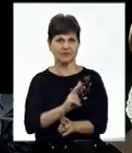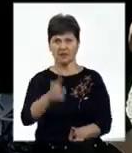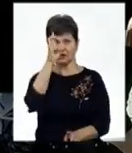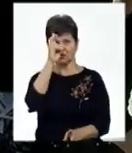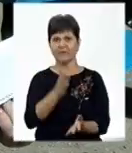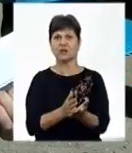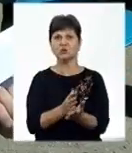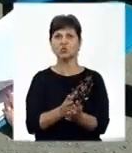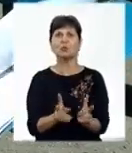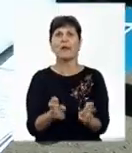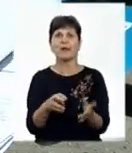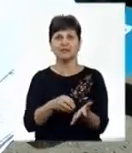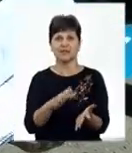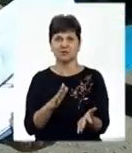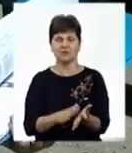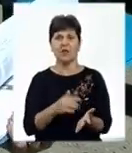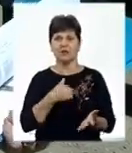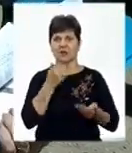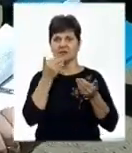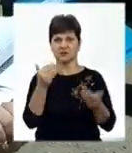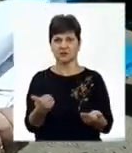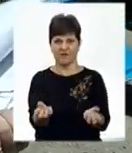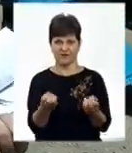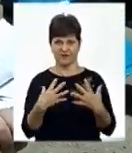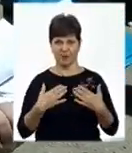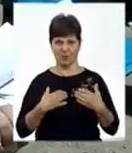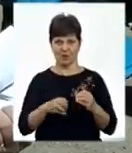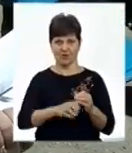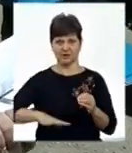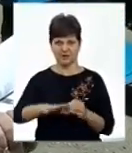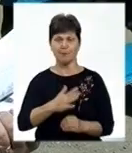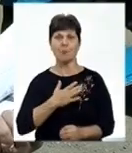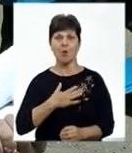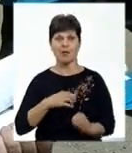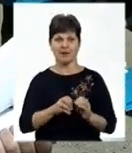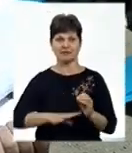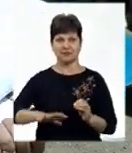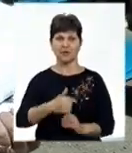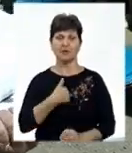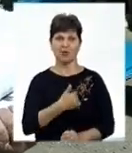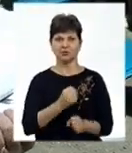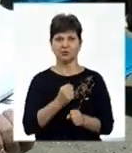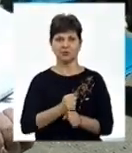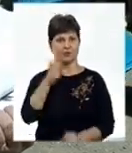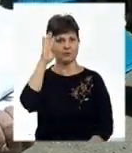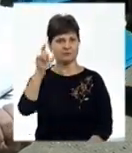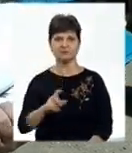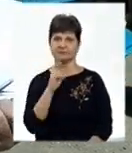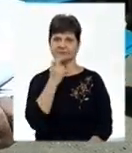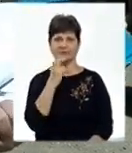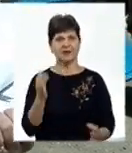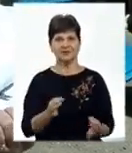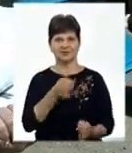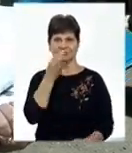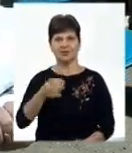зареєструвала даний договір. Я до нього звернулася, віддай мою землю, це моя земля, я хочу на ній працювати. Він, посміхаючись, нічого не говорить, просто